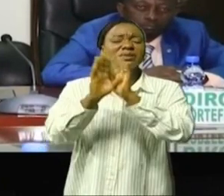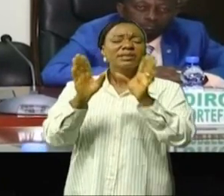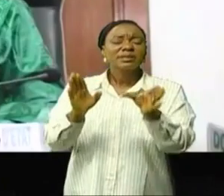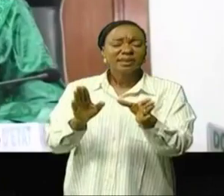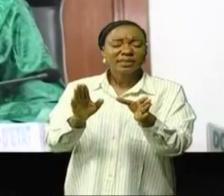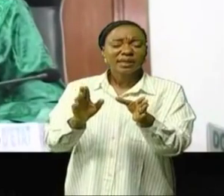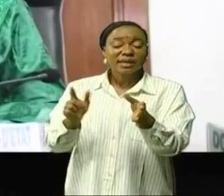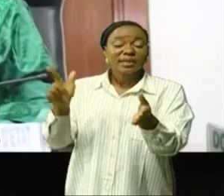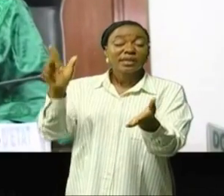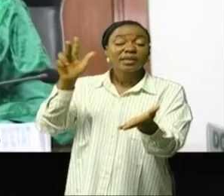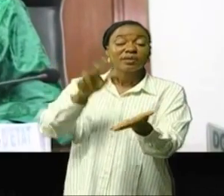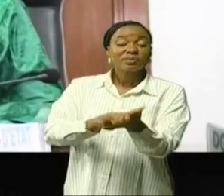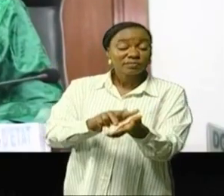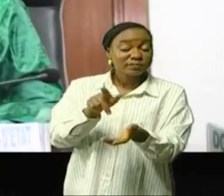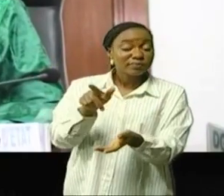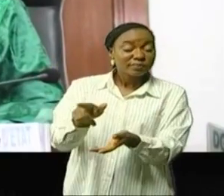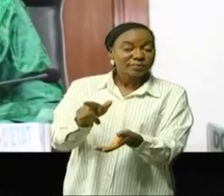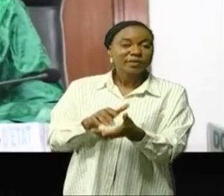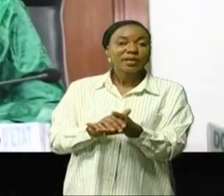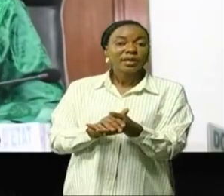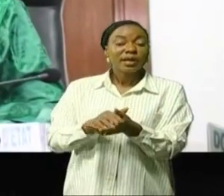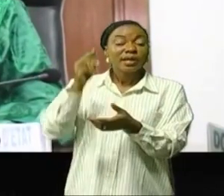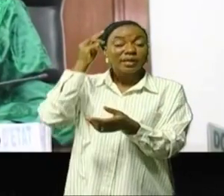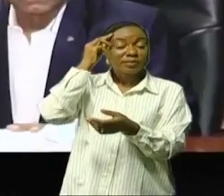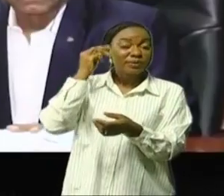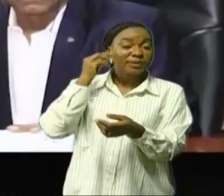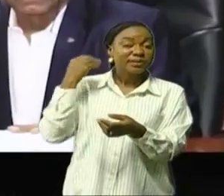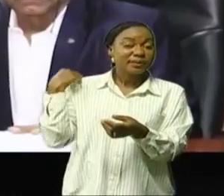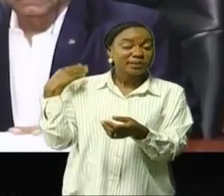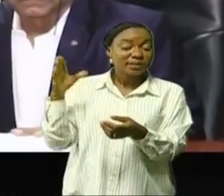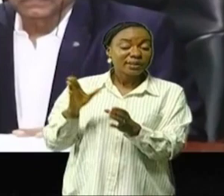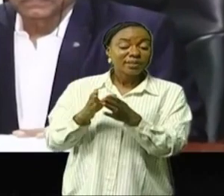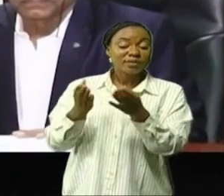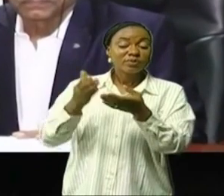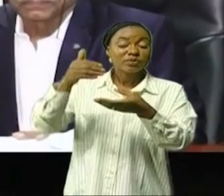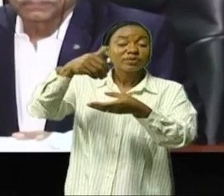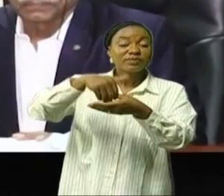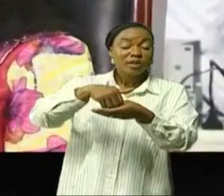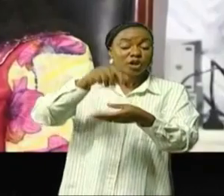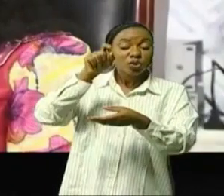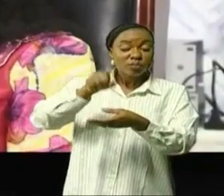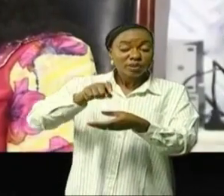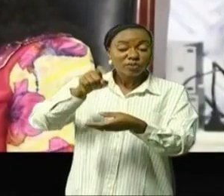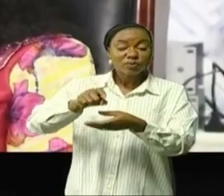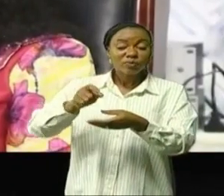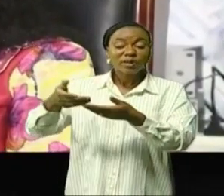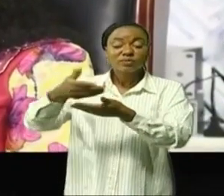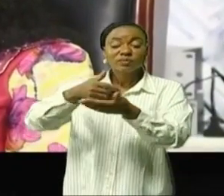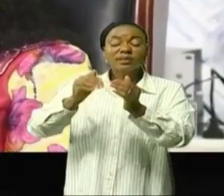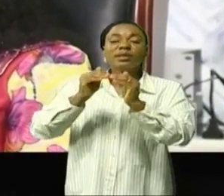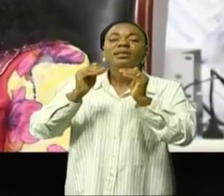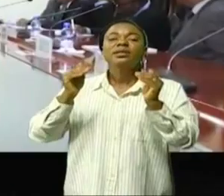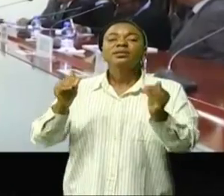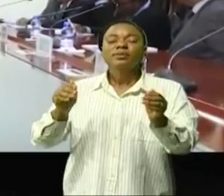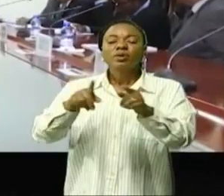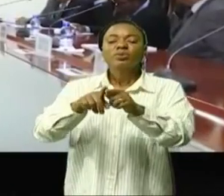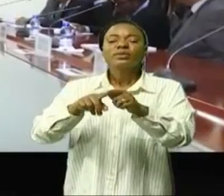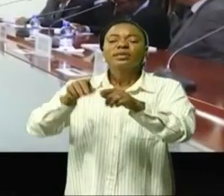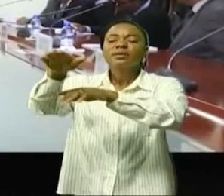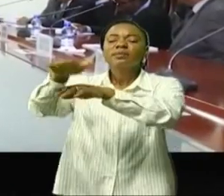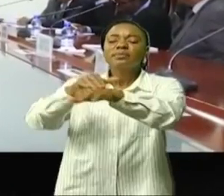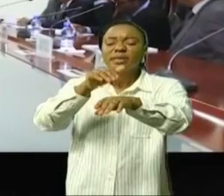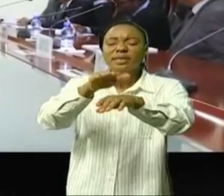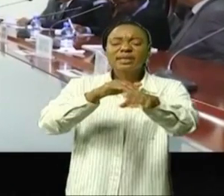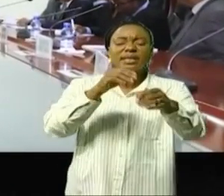du contrat. La ministre d'État, en charge du portefeuille, qui a le devoir de promouvoir un climat de paix au sein des entreprises publiques, a convoqué une